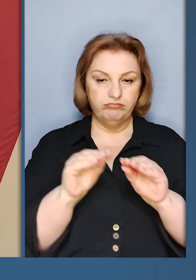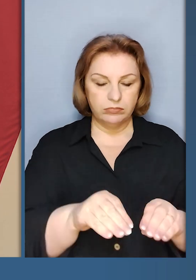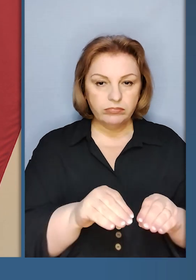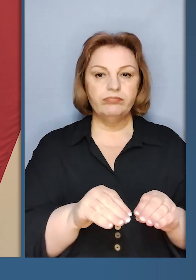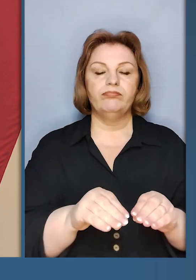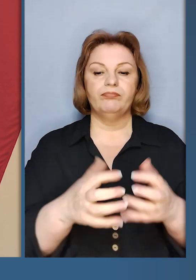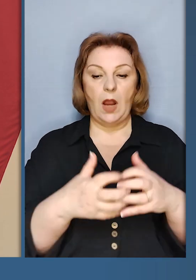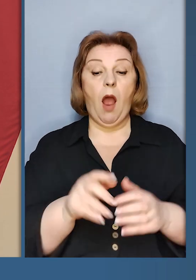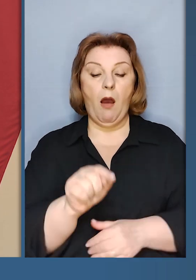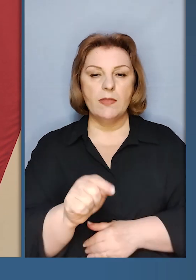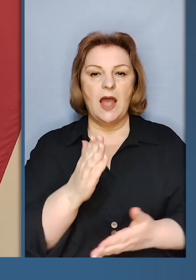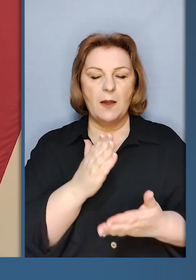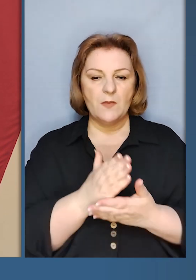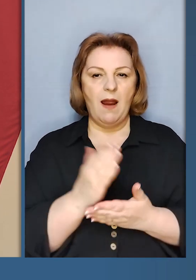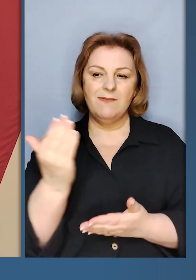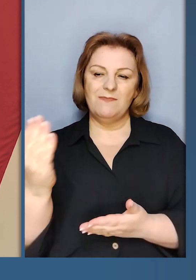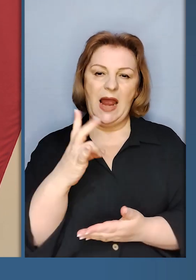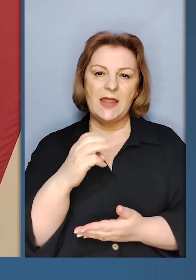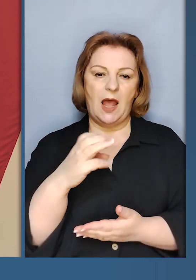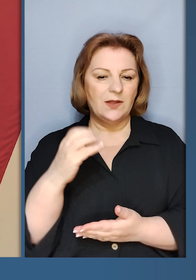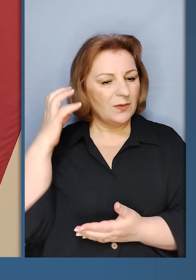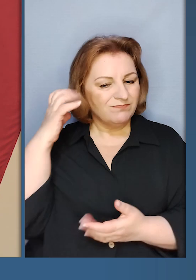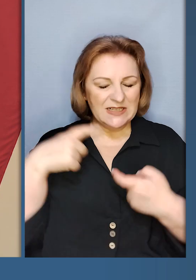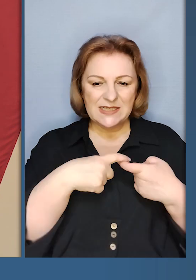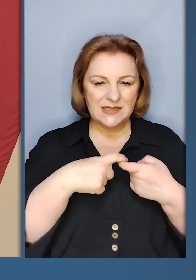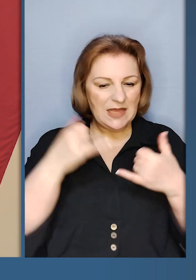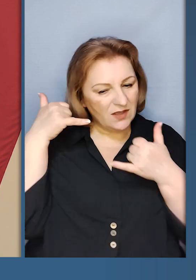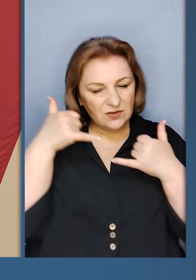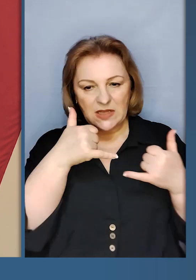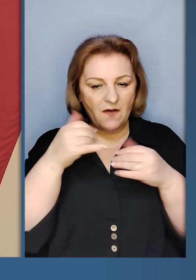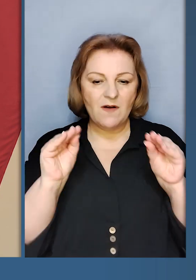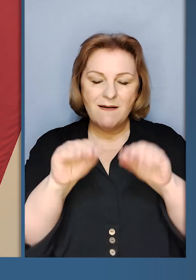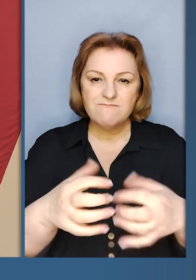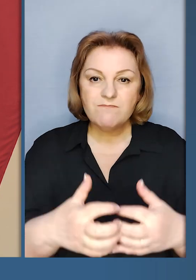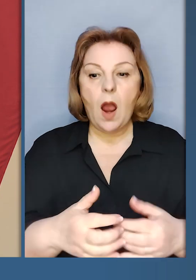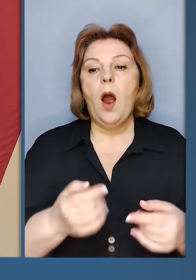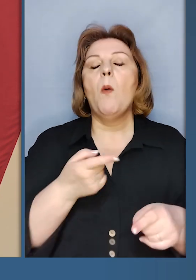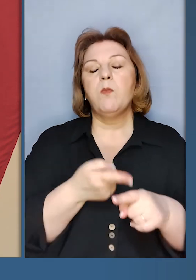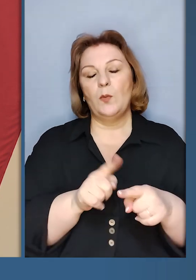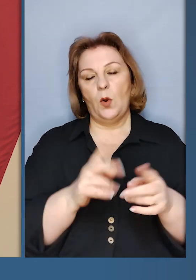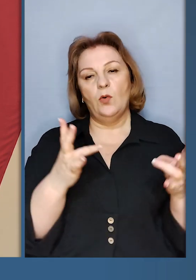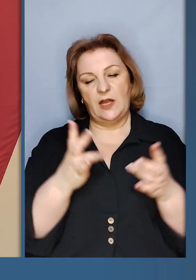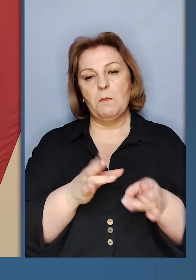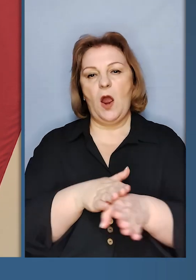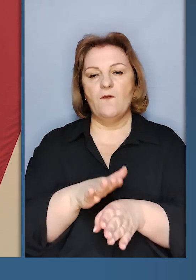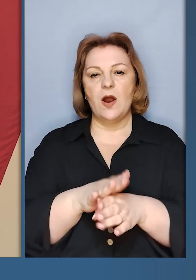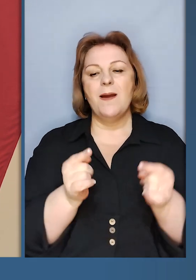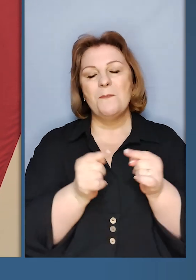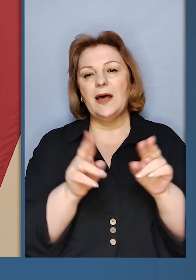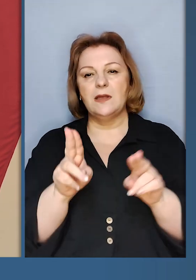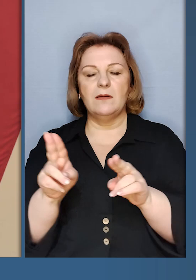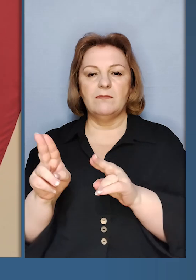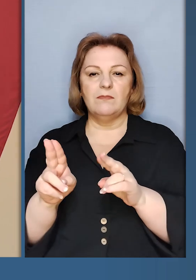США. Там є націбський зв'язок, а у зв'язку з тим певні формальності будуть мусили бути